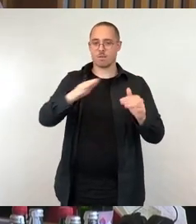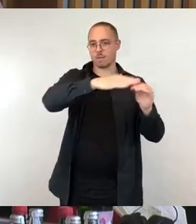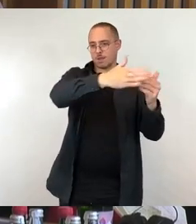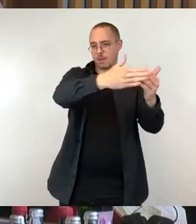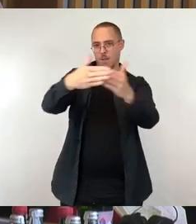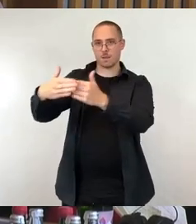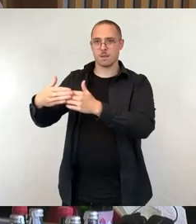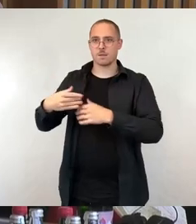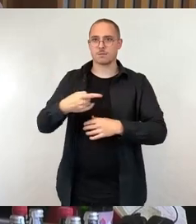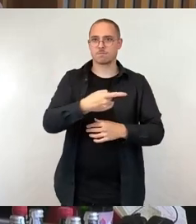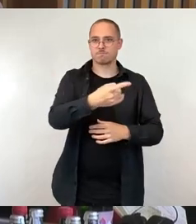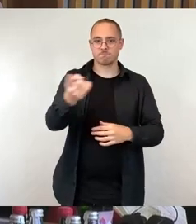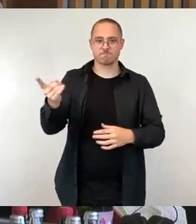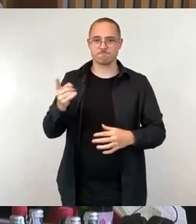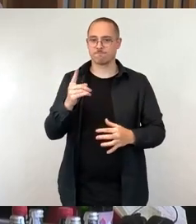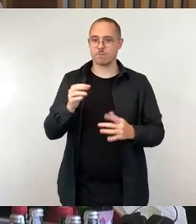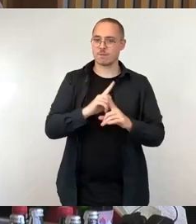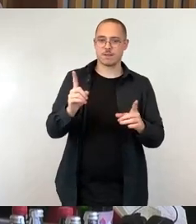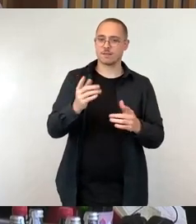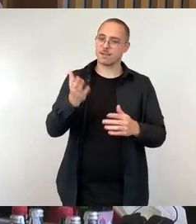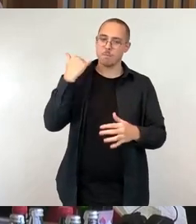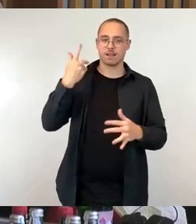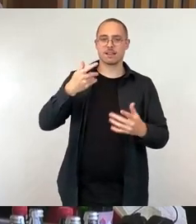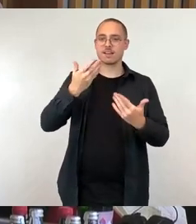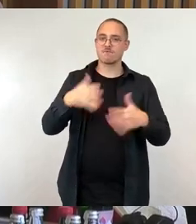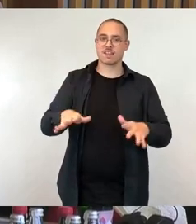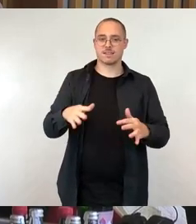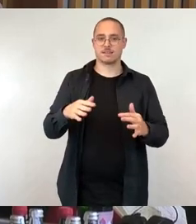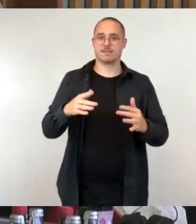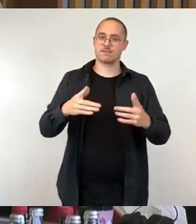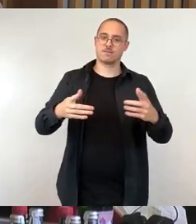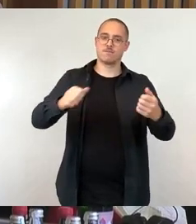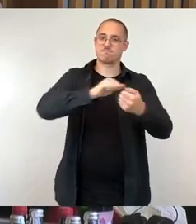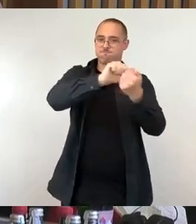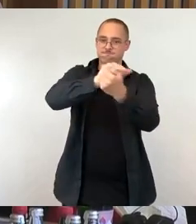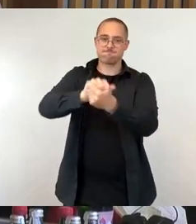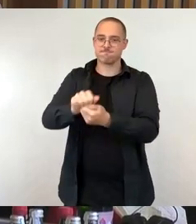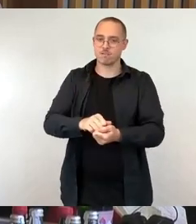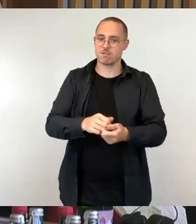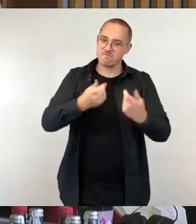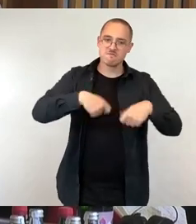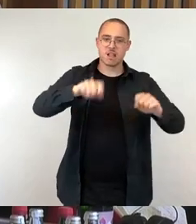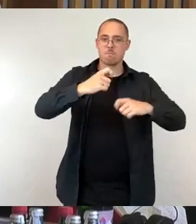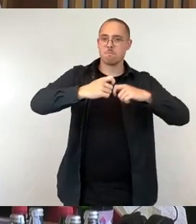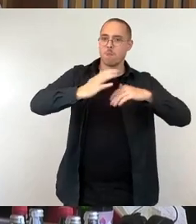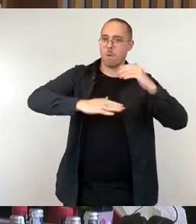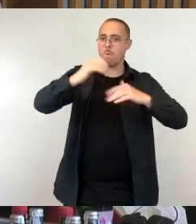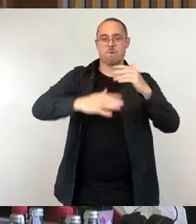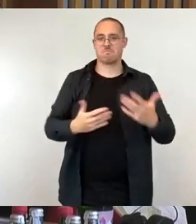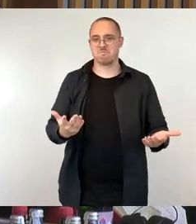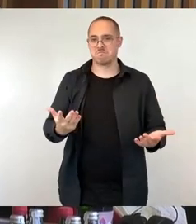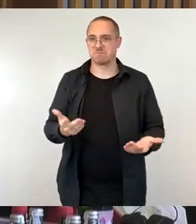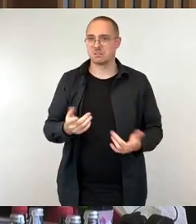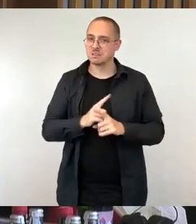Er war also nie Teil eines historischen Ensembles. Daher bitte ich um die Beantwortung der folgenden Fragen. Stellt eine zwischen